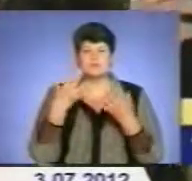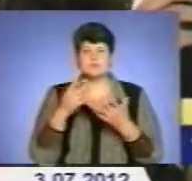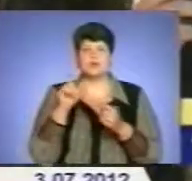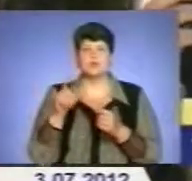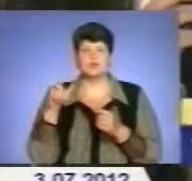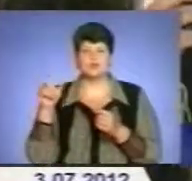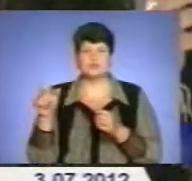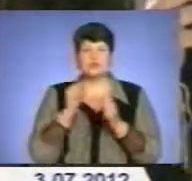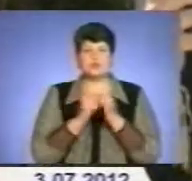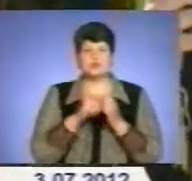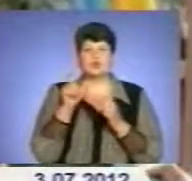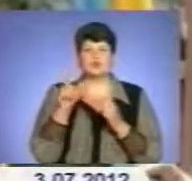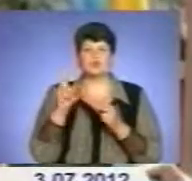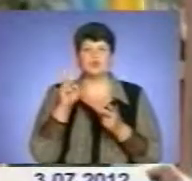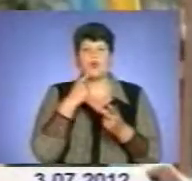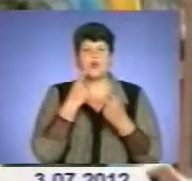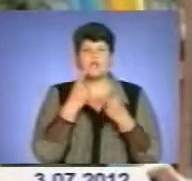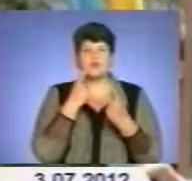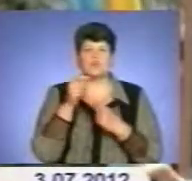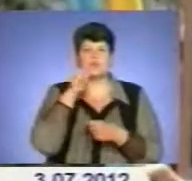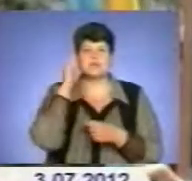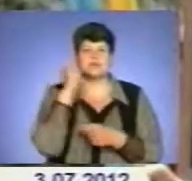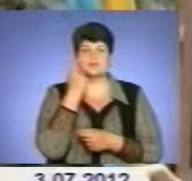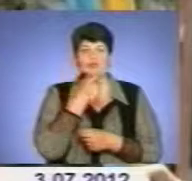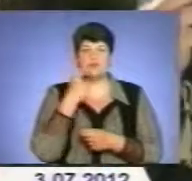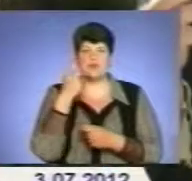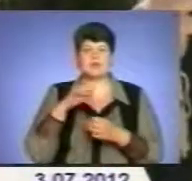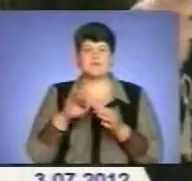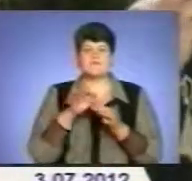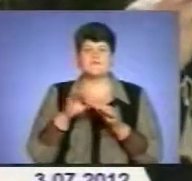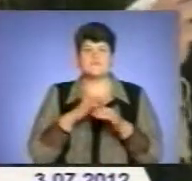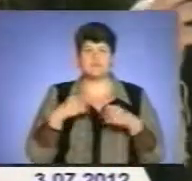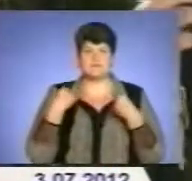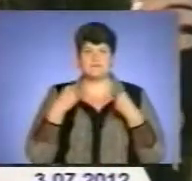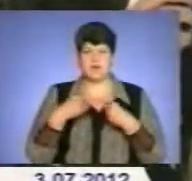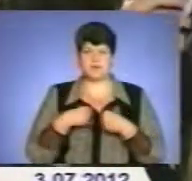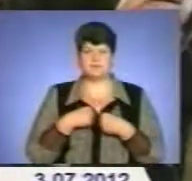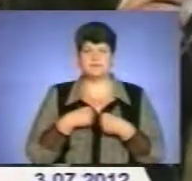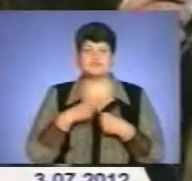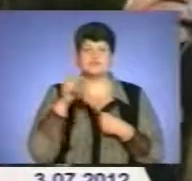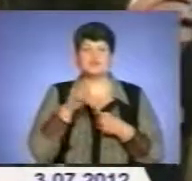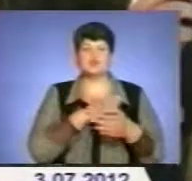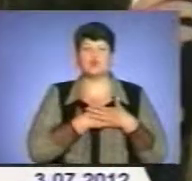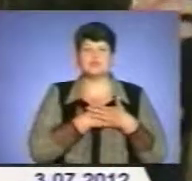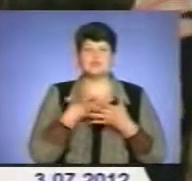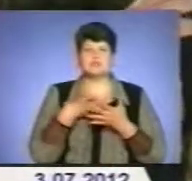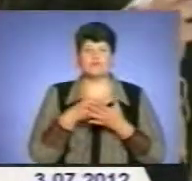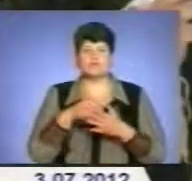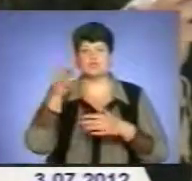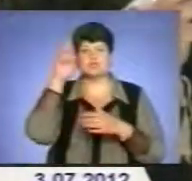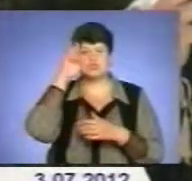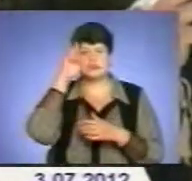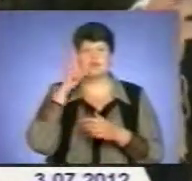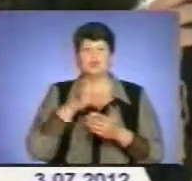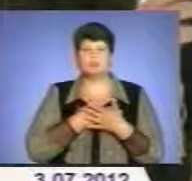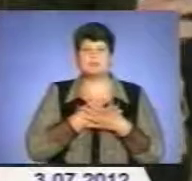говорила українською мовою, яка не зкидала бешеванки, і тільки за те, що вони любили свою державу, любили свою